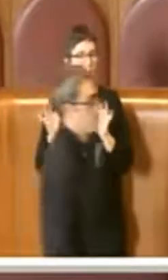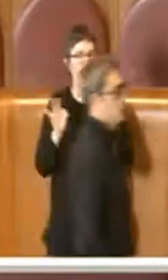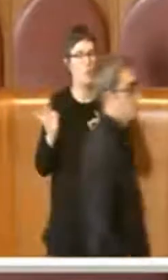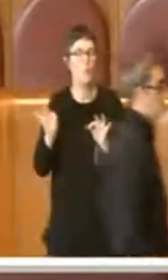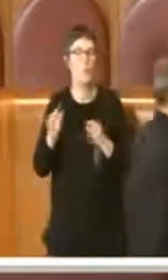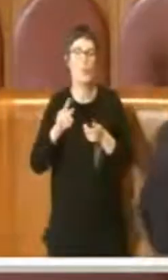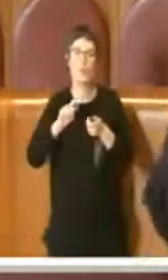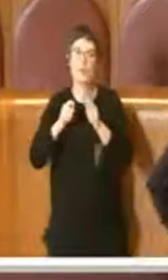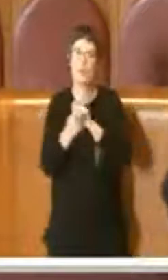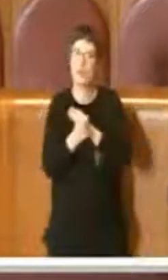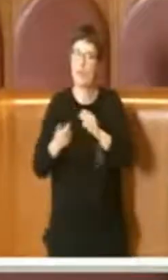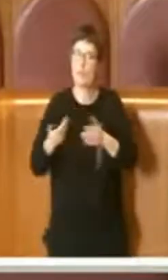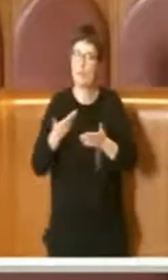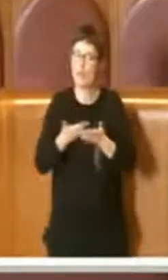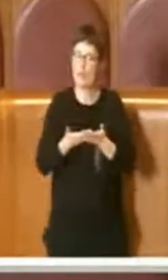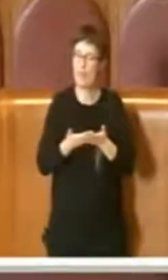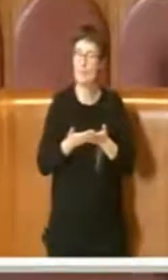migliorare questo atto. Grazie.